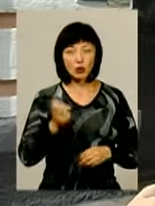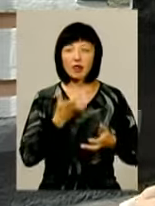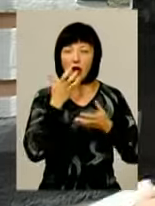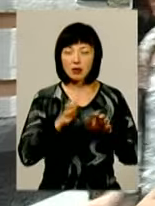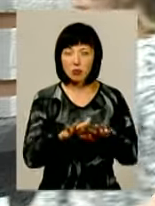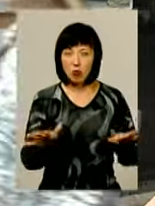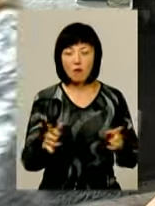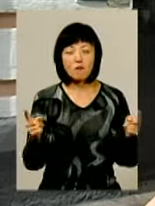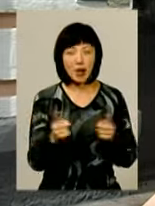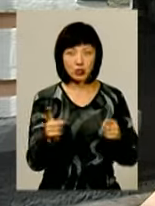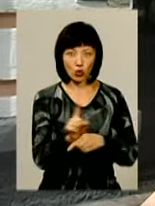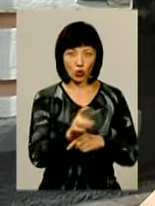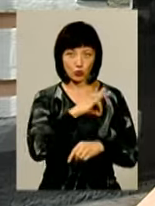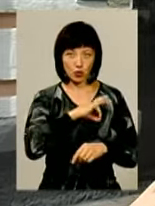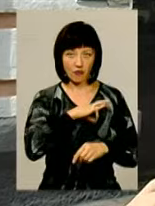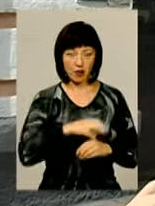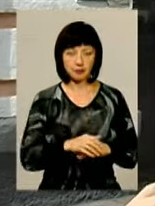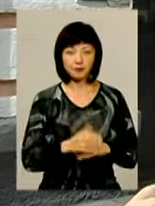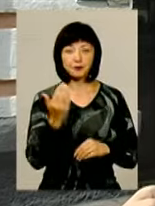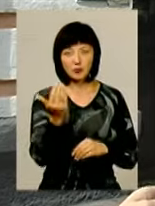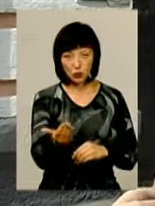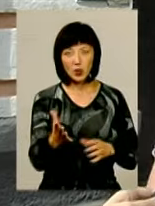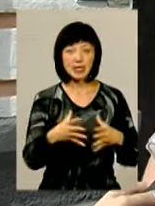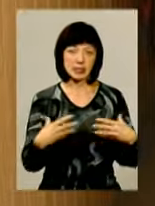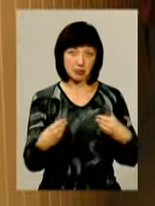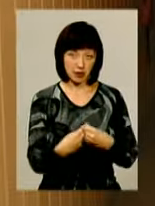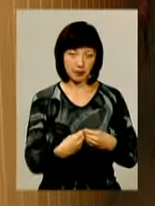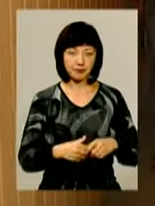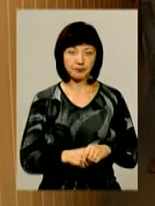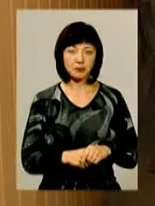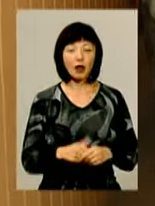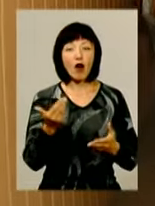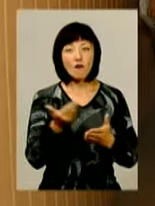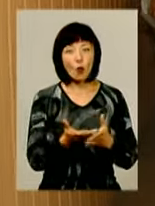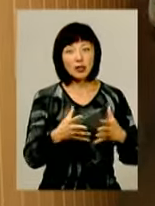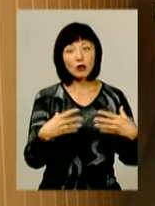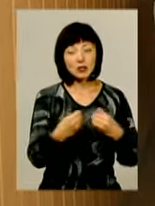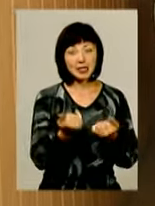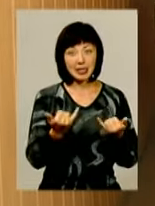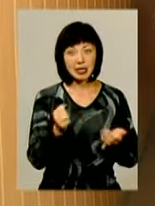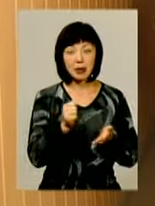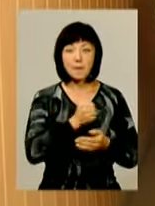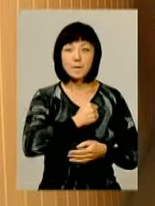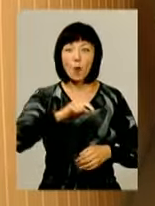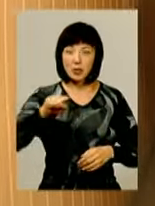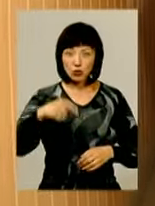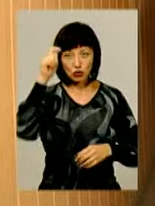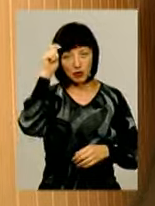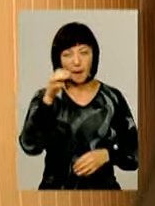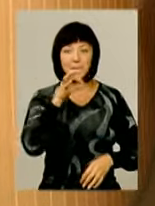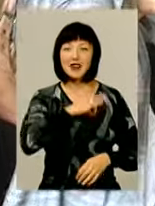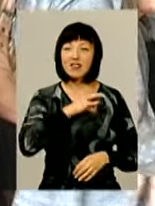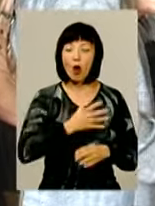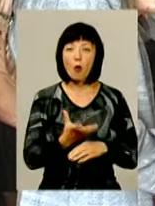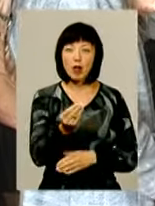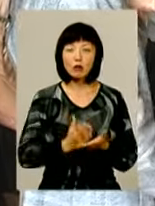тепло в межах норм споживання. Його і членів його сім'ї. А ось для родин нині мобілізованих чоловіків привілегій при